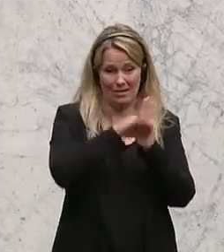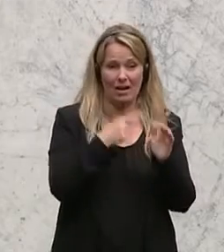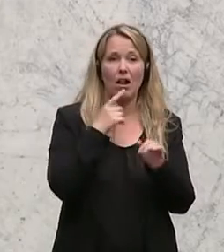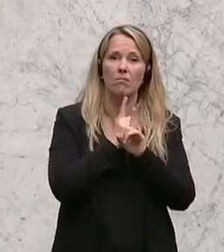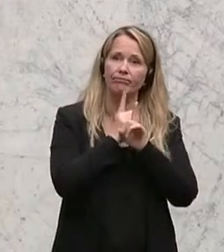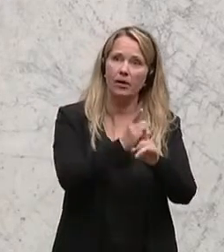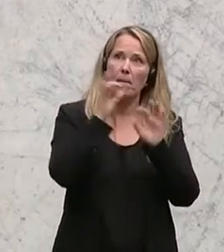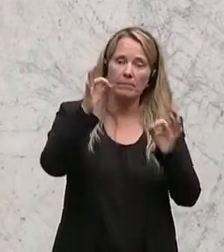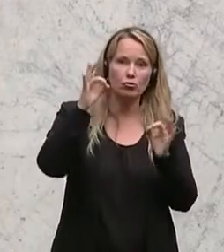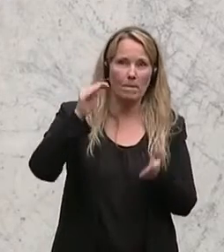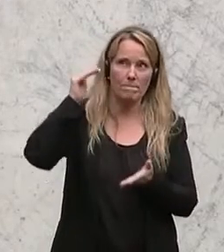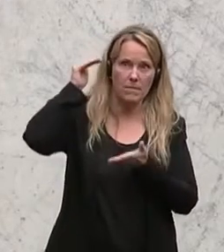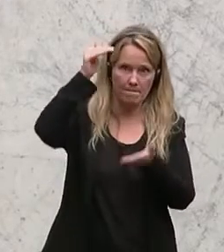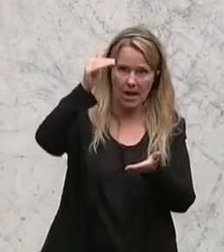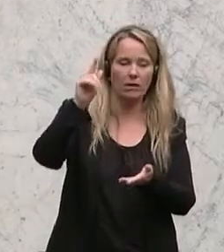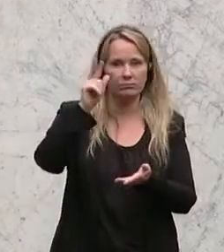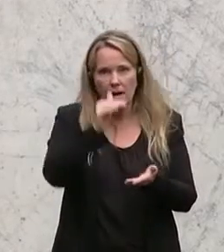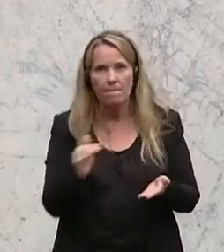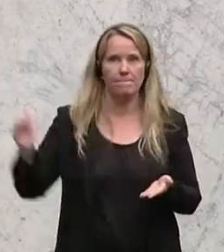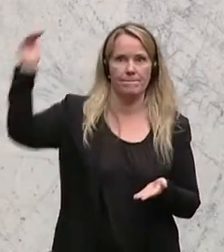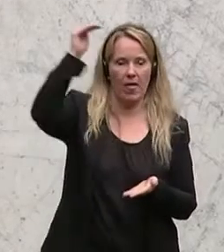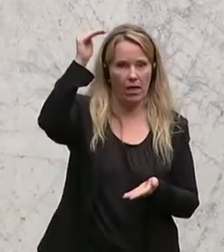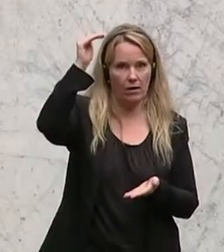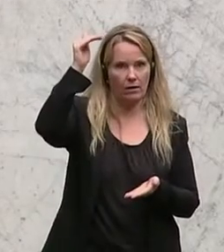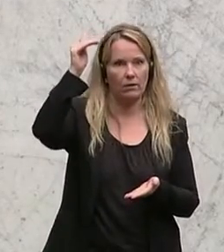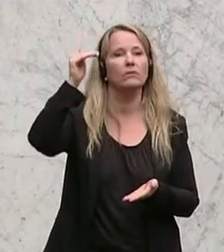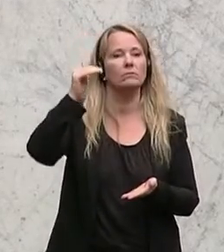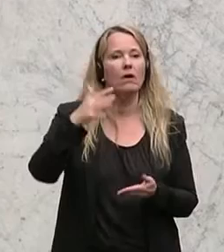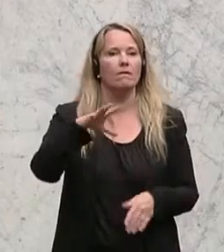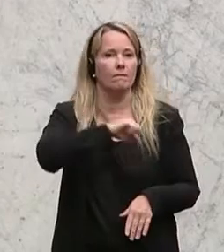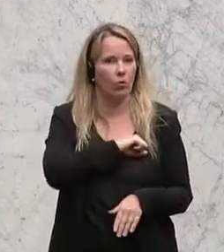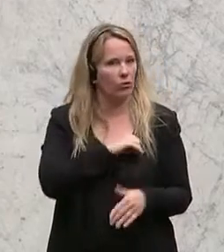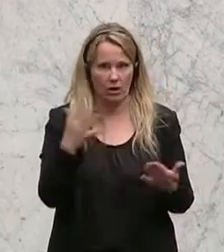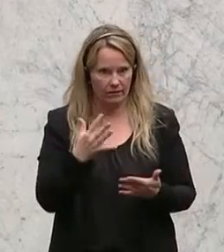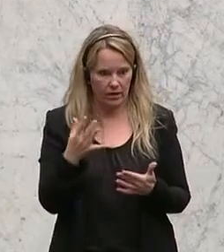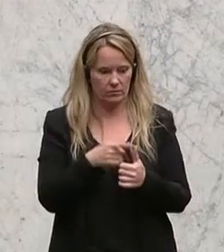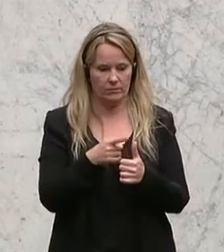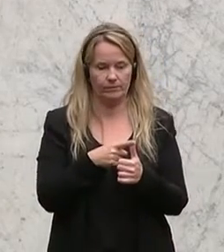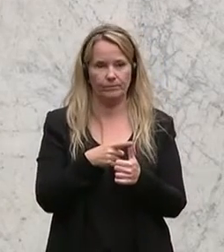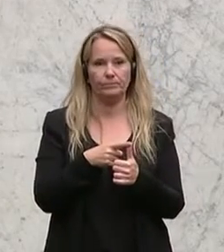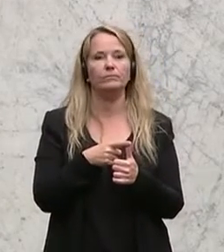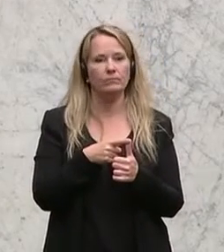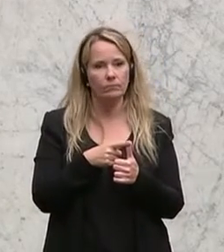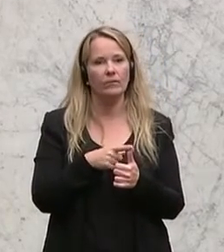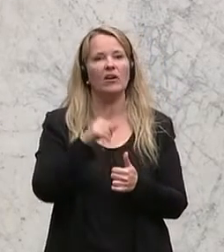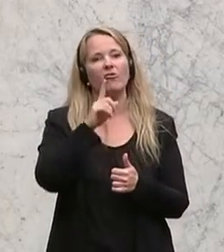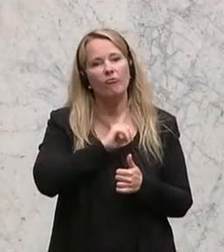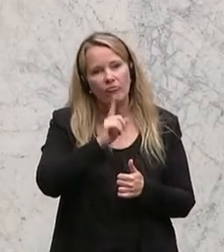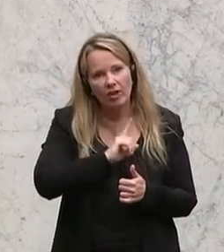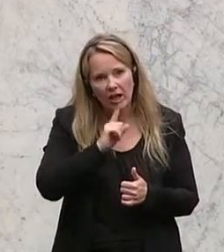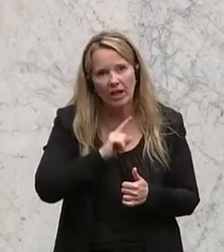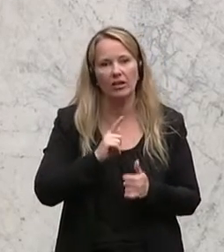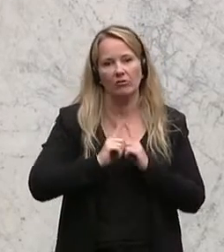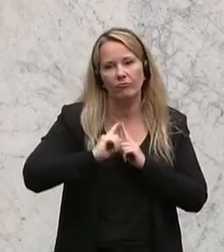Menge aufzunehmen, sondern diese Menge zu erhöhen. Welche Vorteile hat das? Erstens einmal, ganz klar